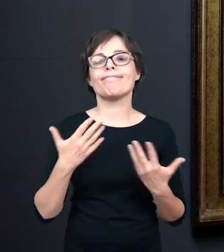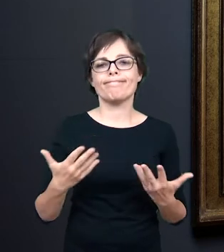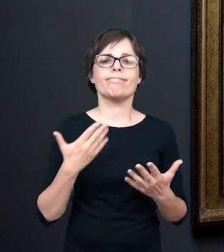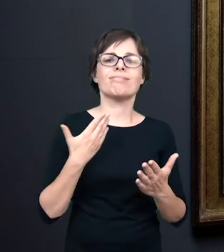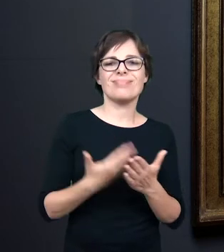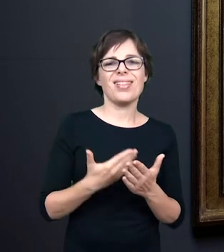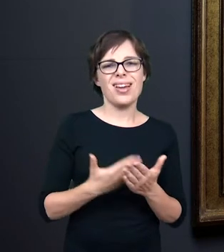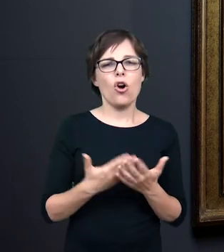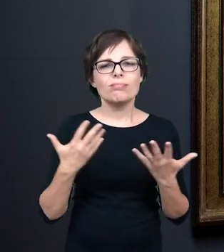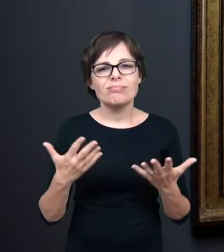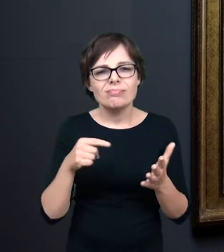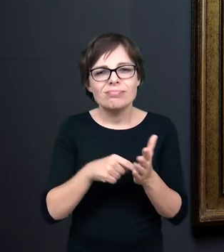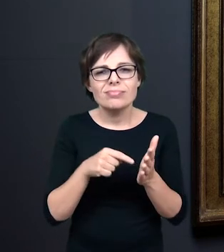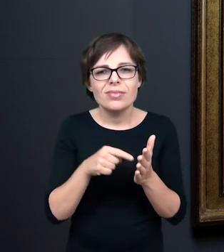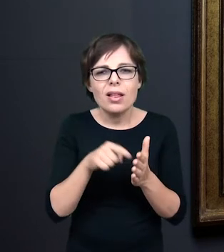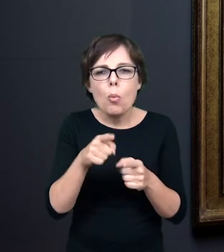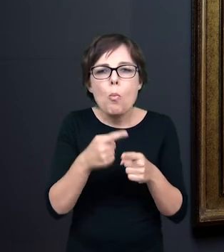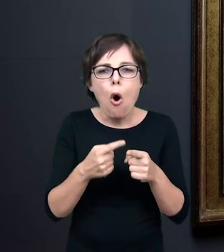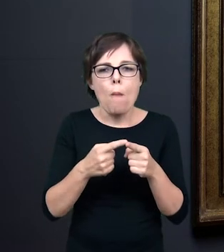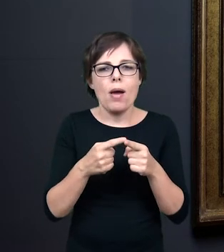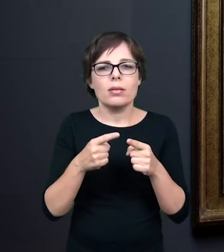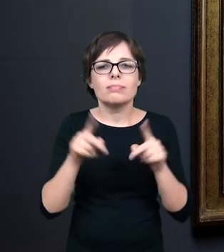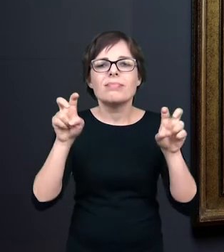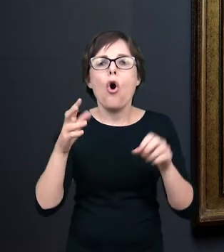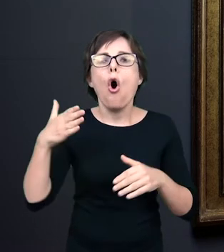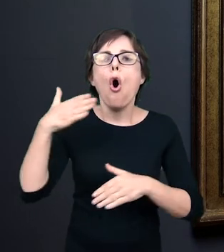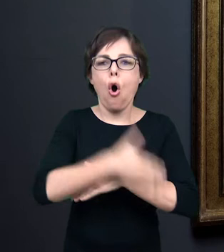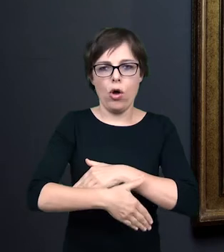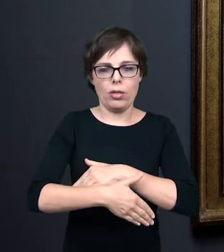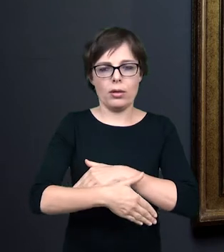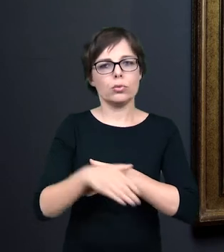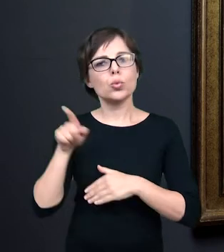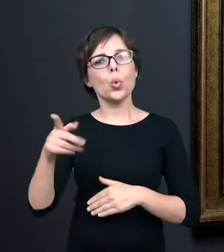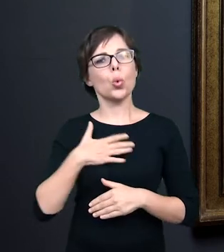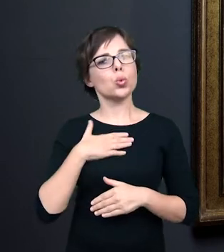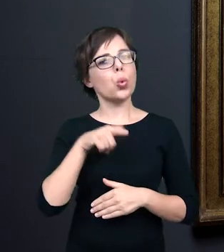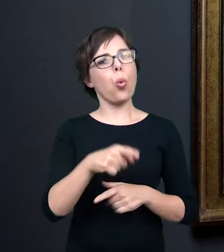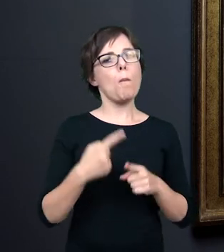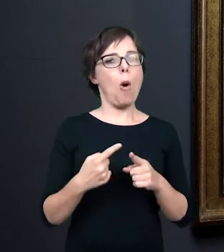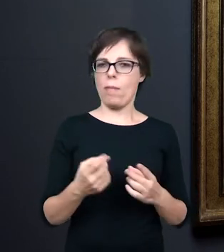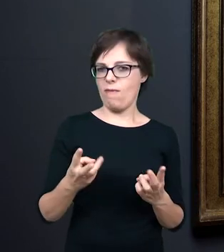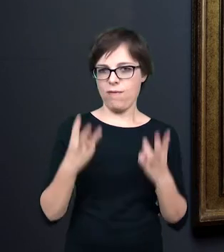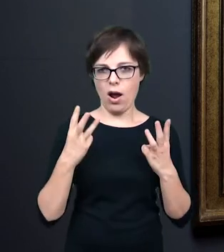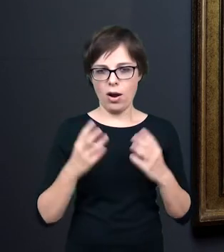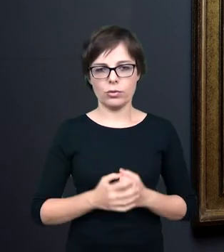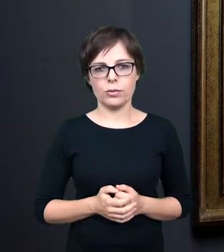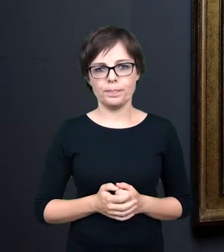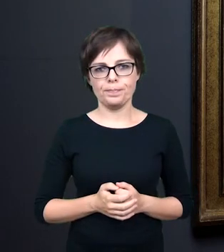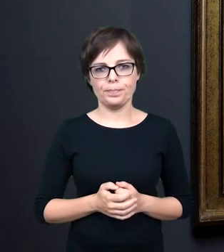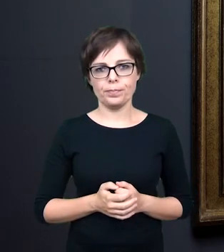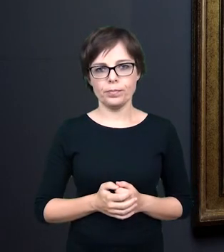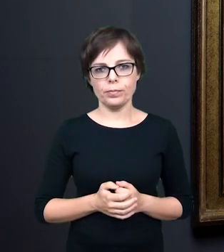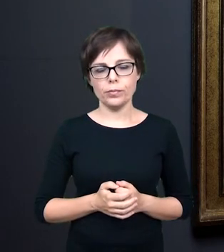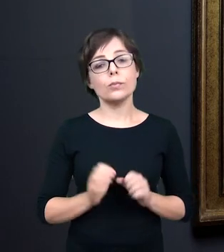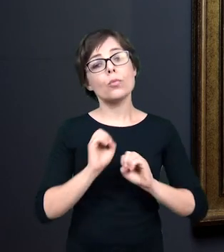moment końca był dla niego jednym z najważniejszych. Oczywiście będzie